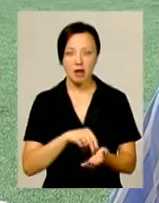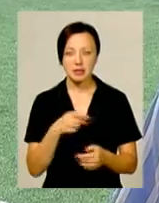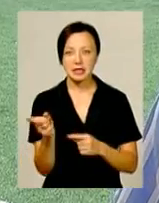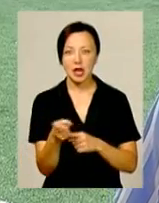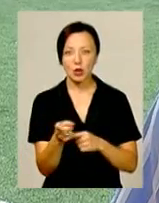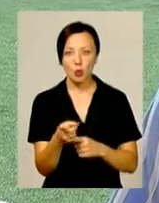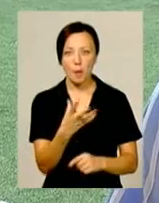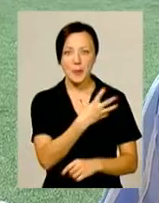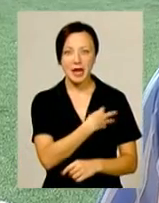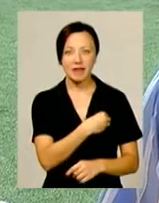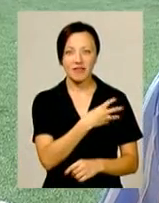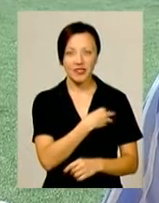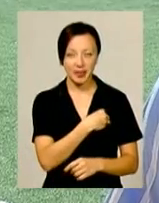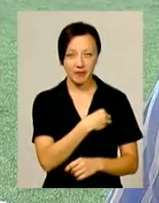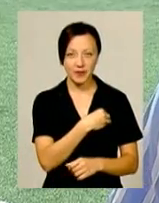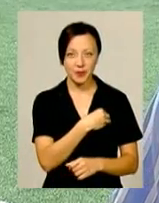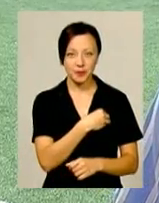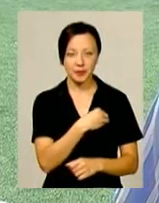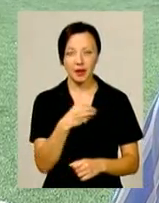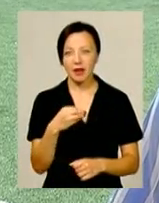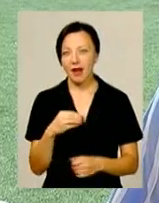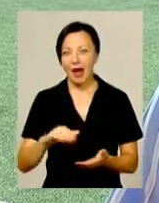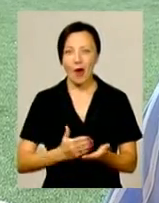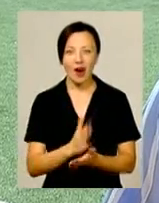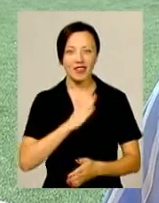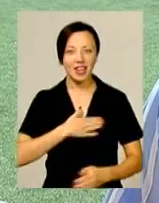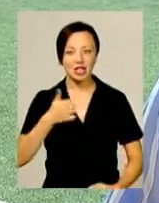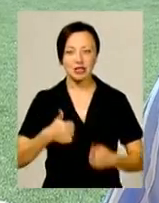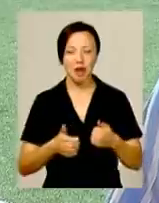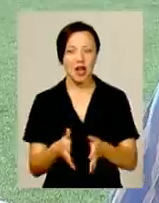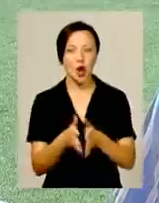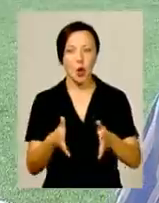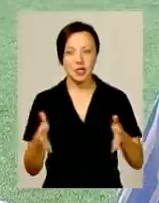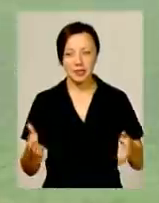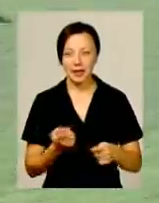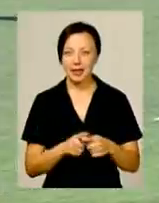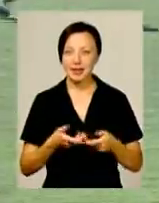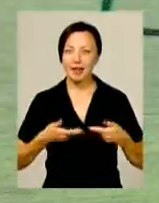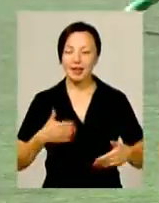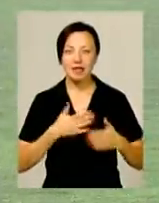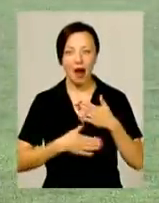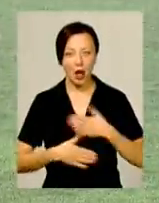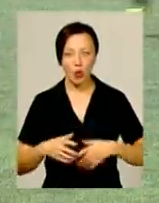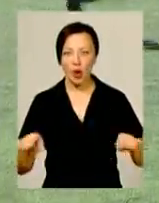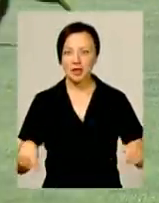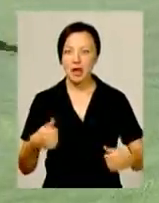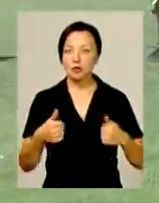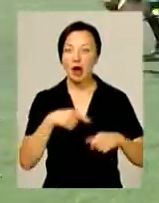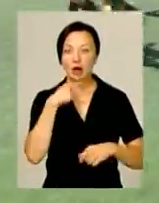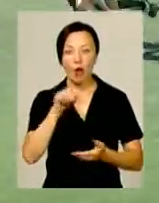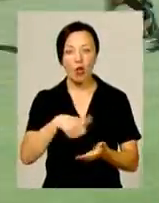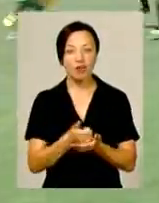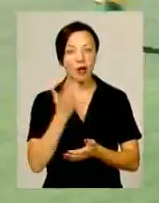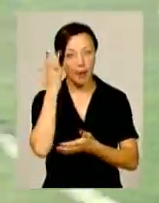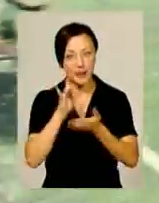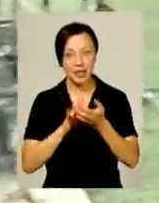Тернопіль, Львів. Географія нашої змагань росте і це нас радує. Організатори змагань кажуть, їх головна